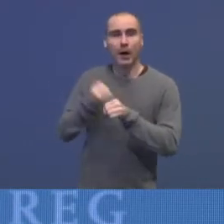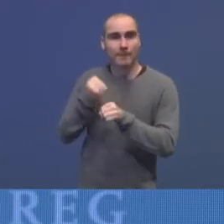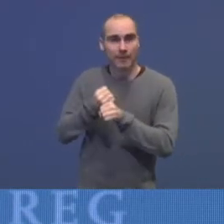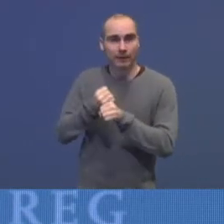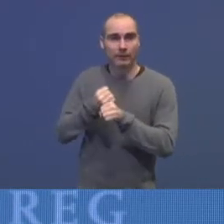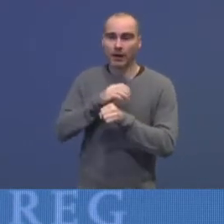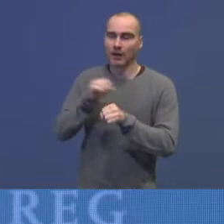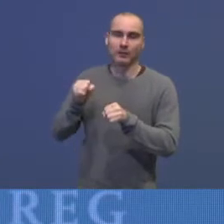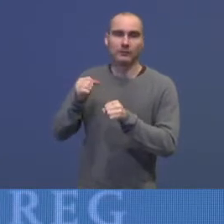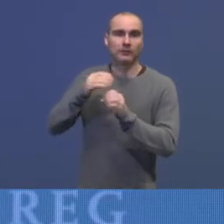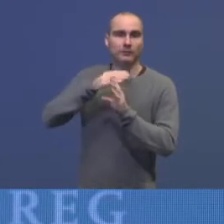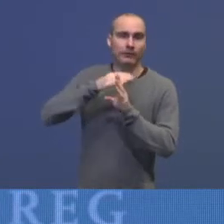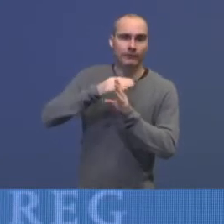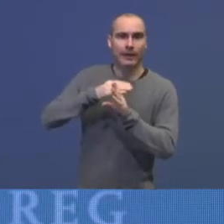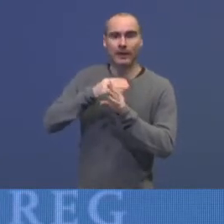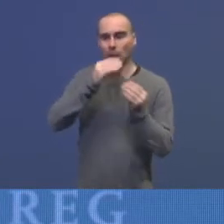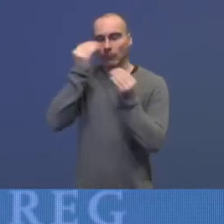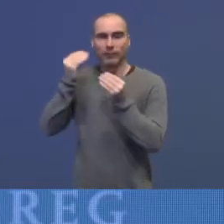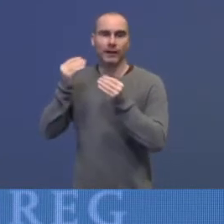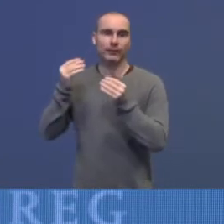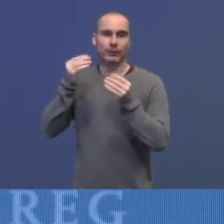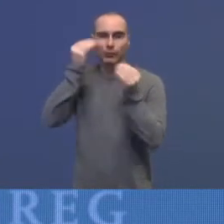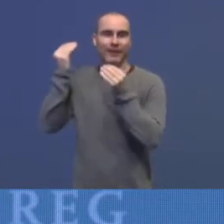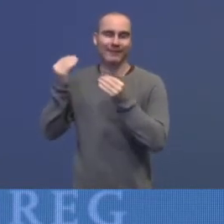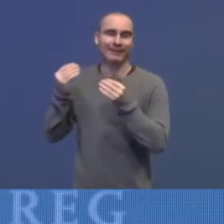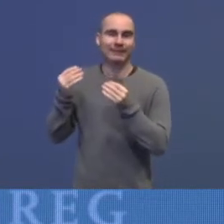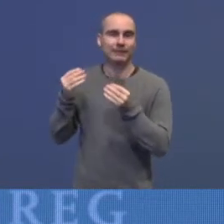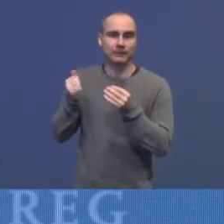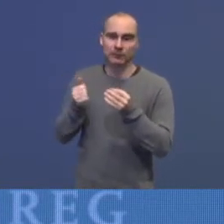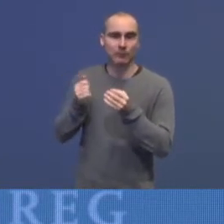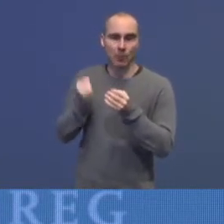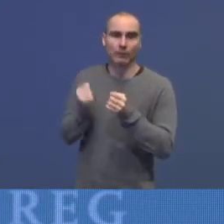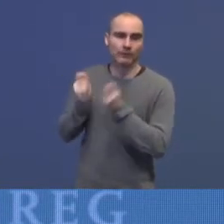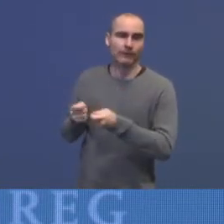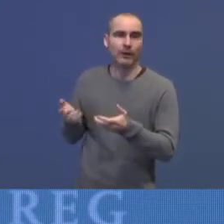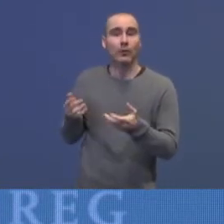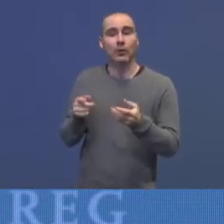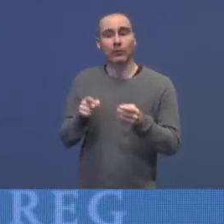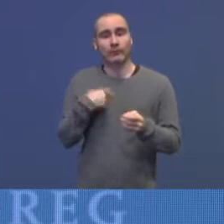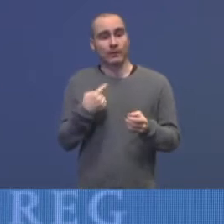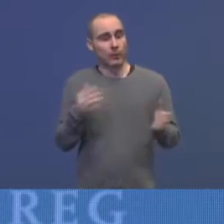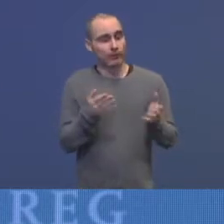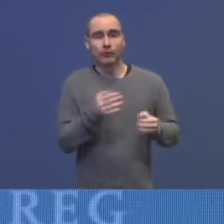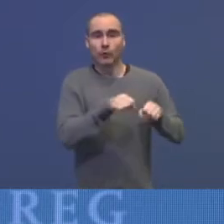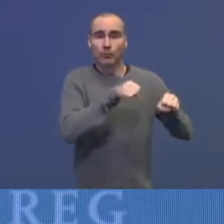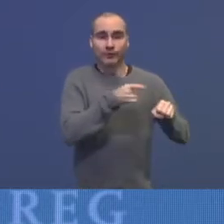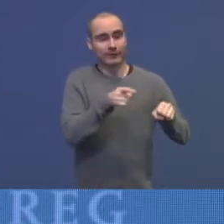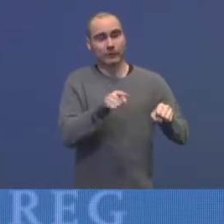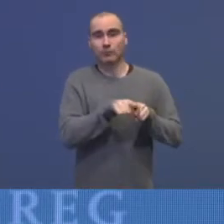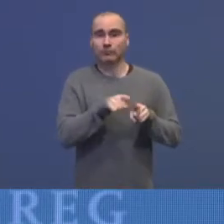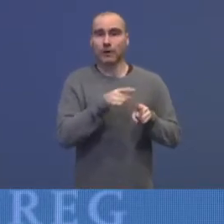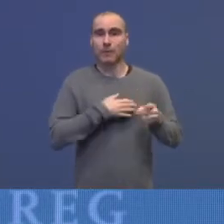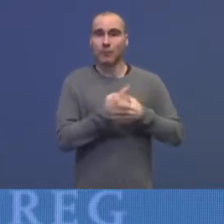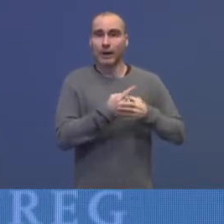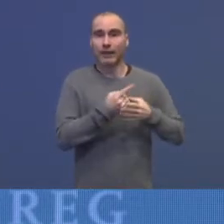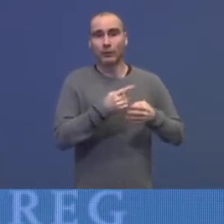kvalifisering, opplæring og utdanning. Og vi jobber nå med en veileder til kommunene for å sikre at de som har mulighet til å ønske om det, kan